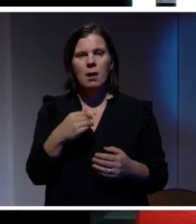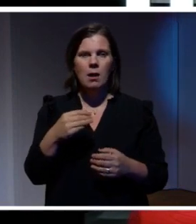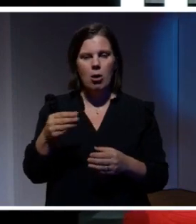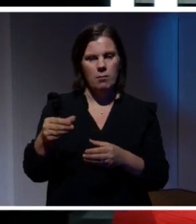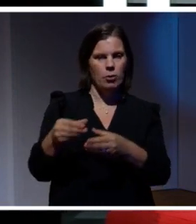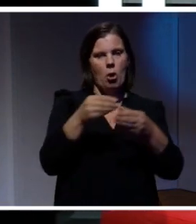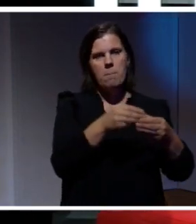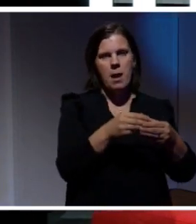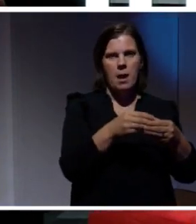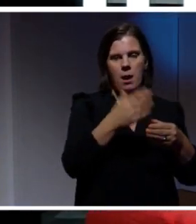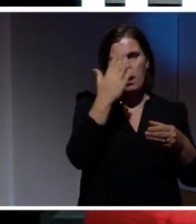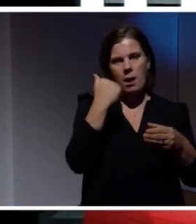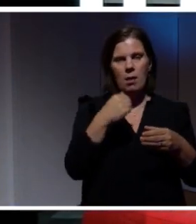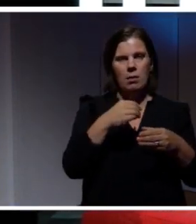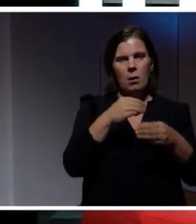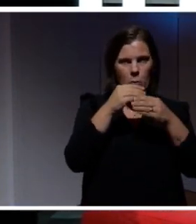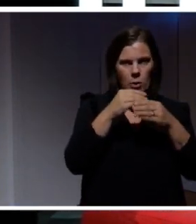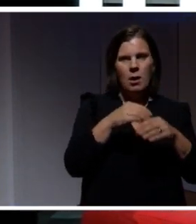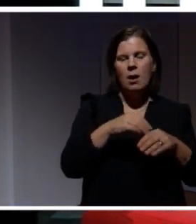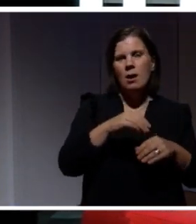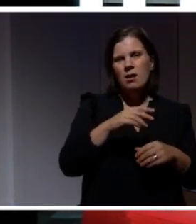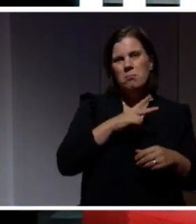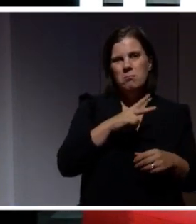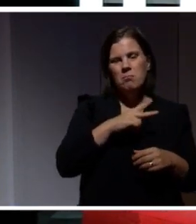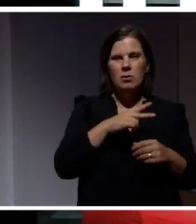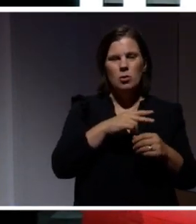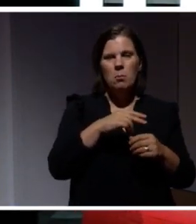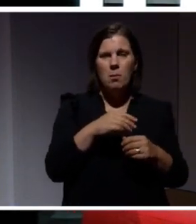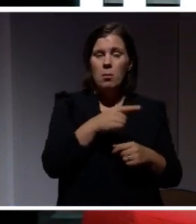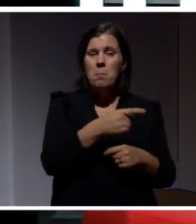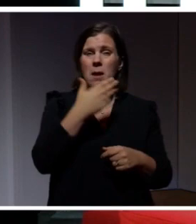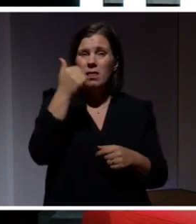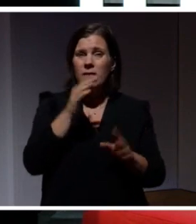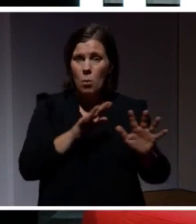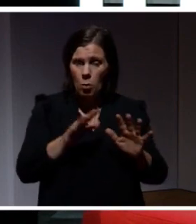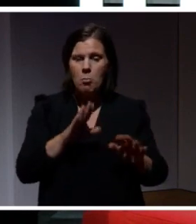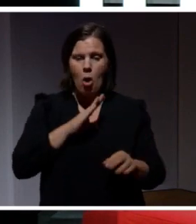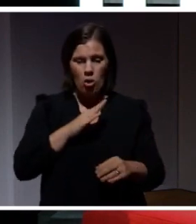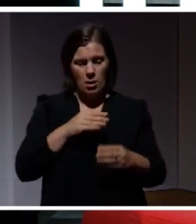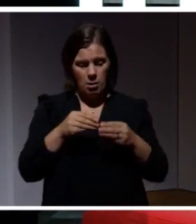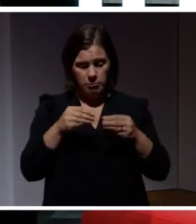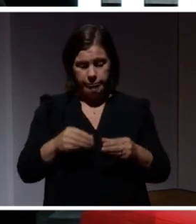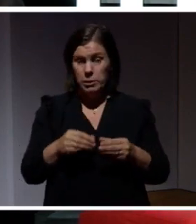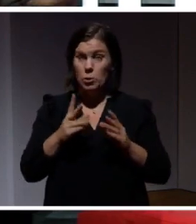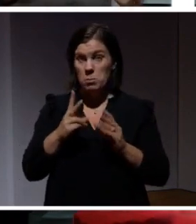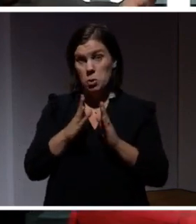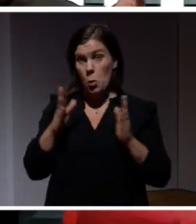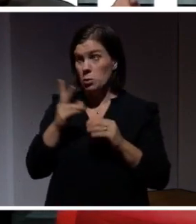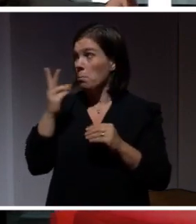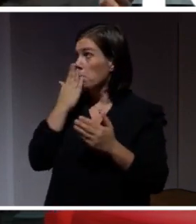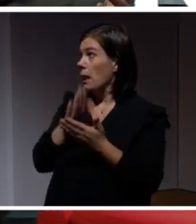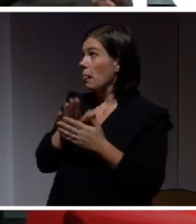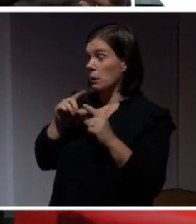öka deras rörlighet och deras möjlighet att faktiskt bedriva en bättre vård. Och det gick till så att man hade en liten apparat stort som den här ungefär och en